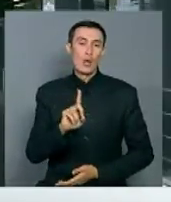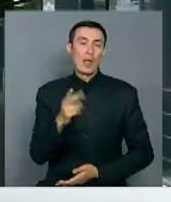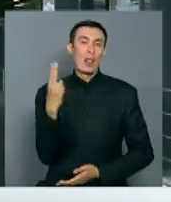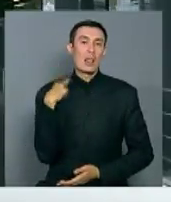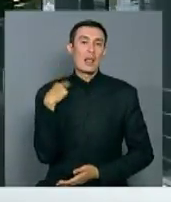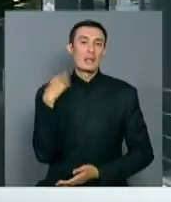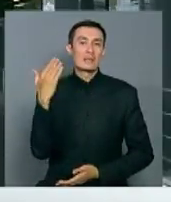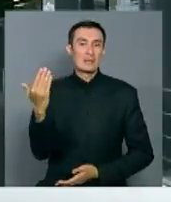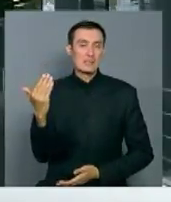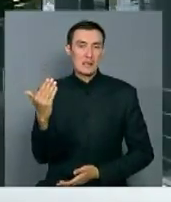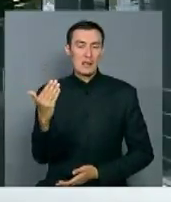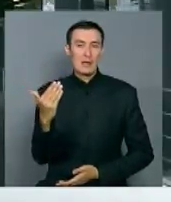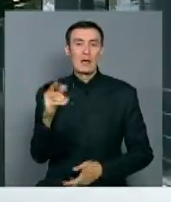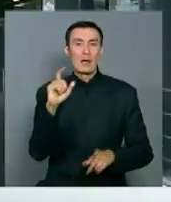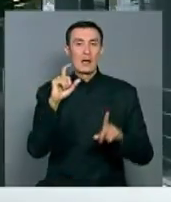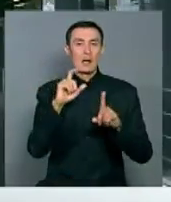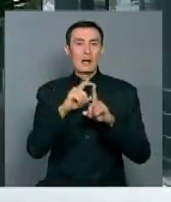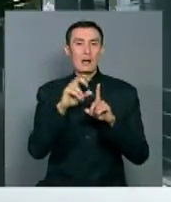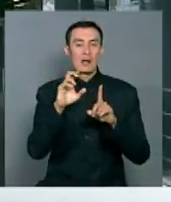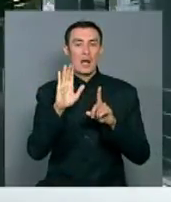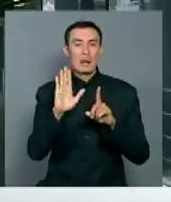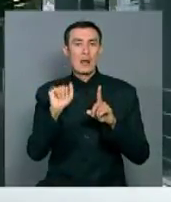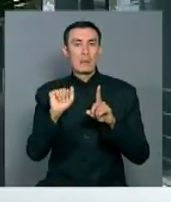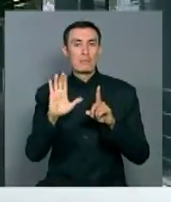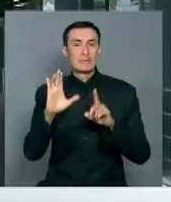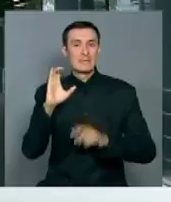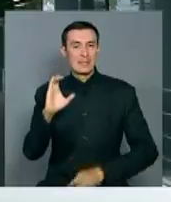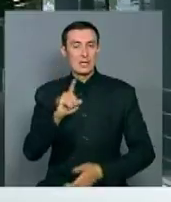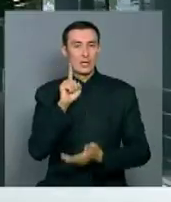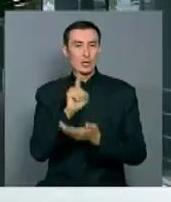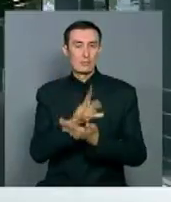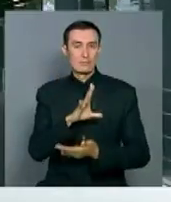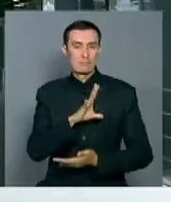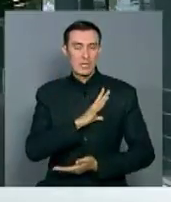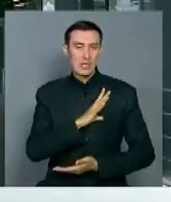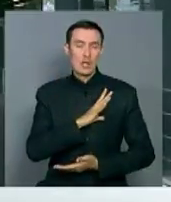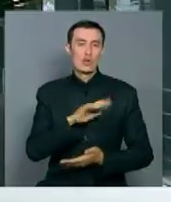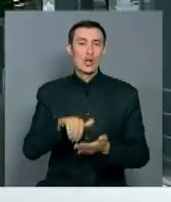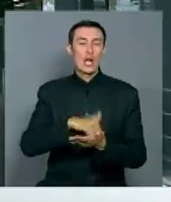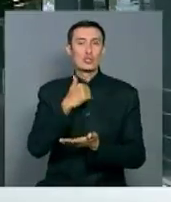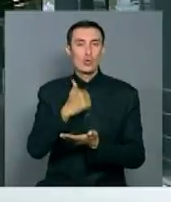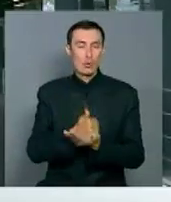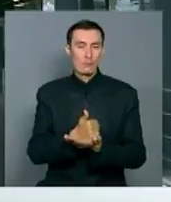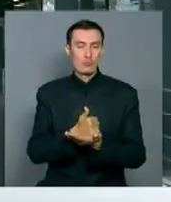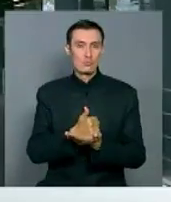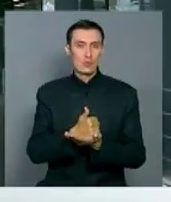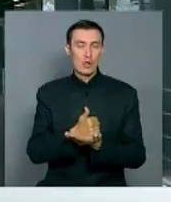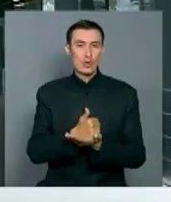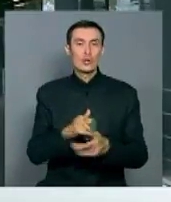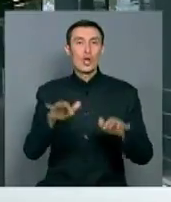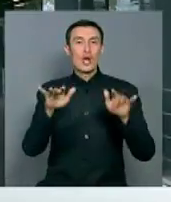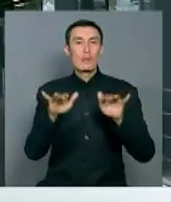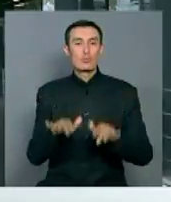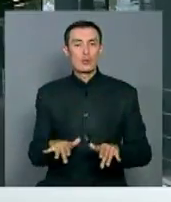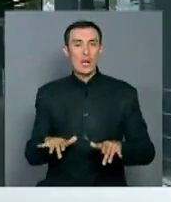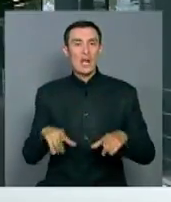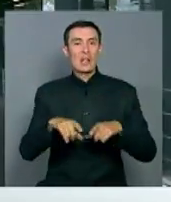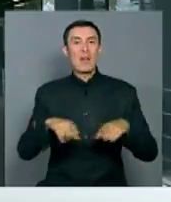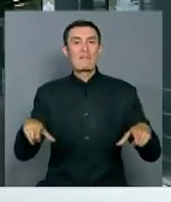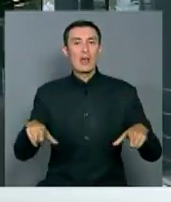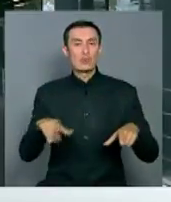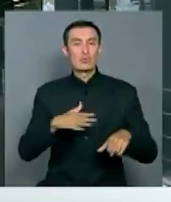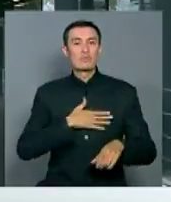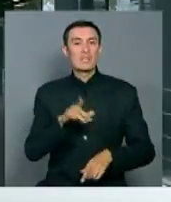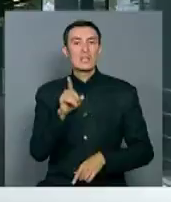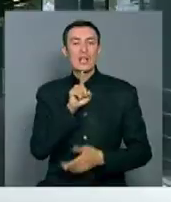графика казахского языка должна лечь на основу компьютерной клавиатуры, что мы не